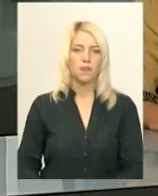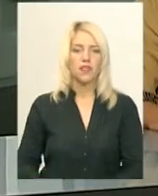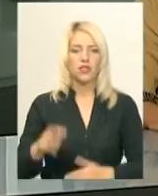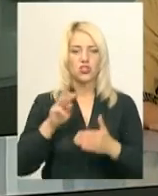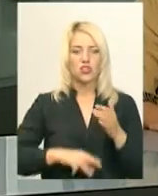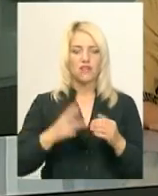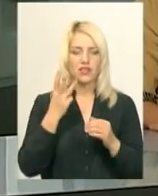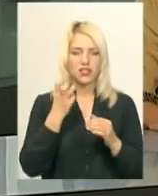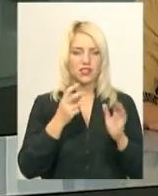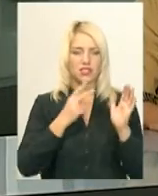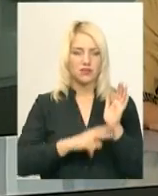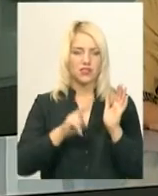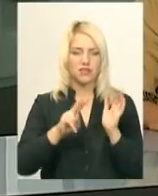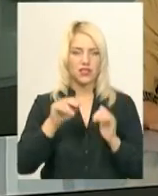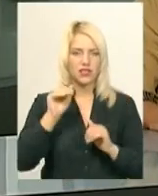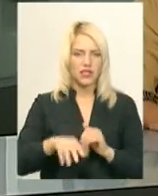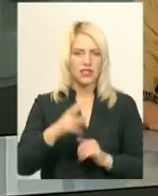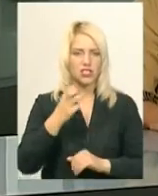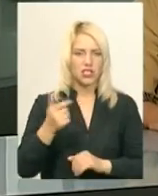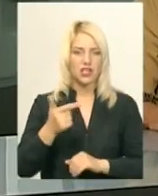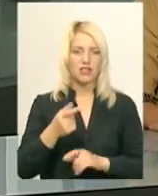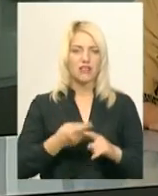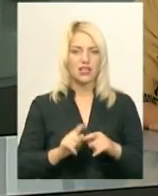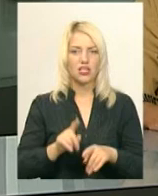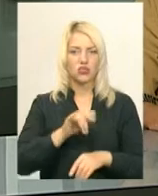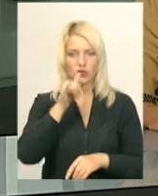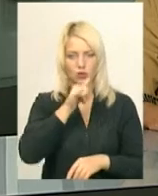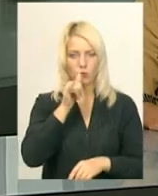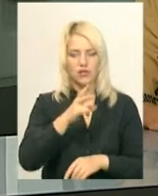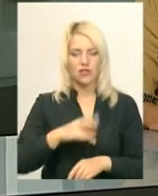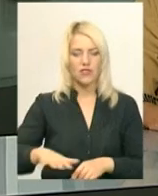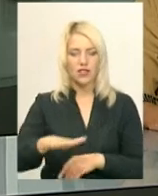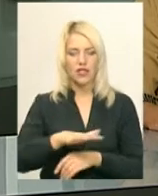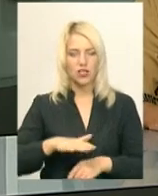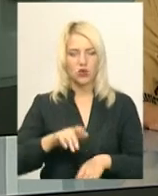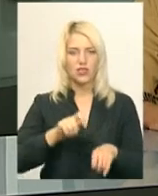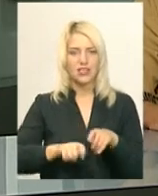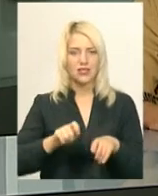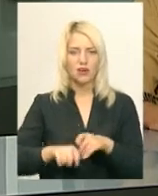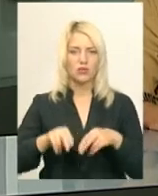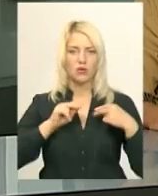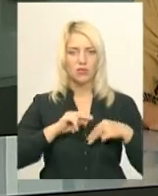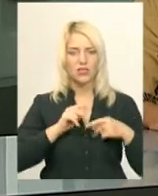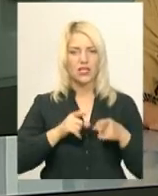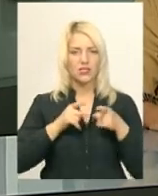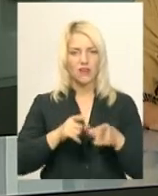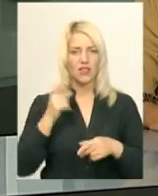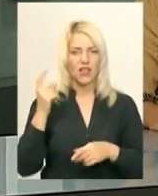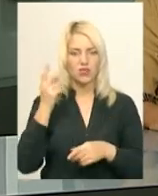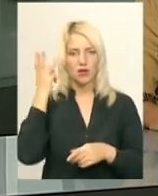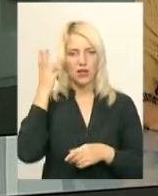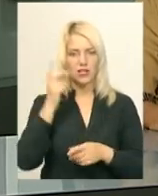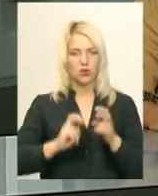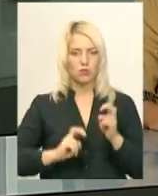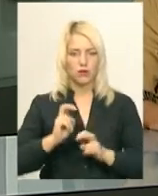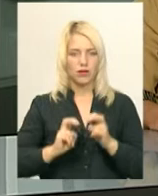Штраф 372 тисячі 300 гривень за те, що не допустив на територію інспекторів праці, загрожує власникою хмельницького